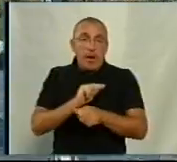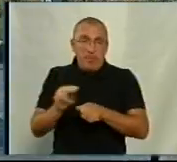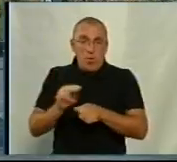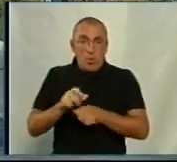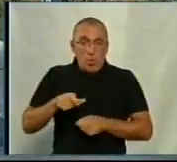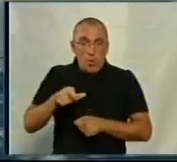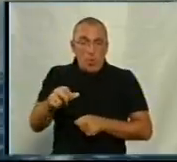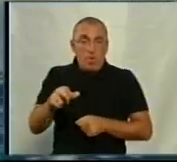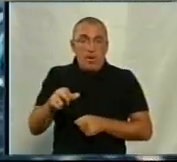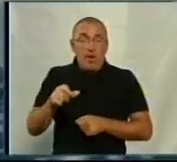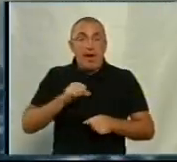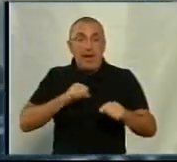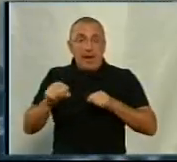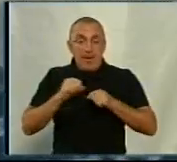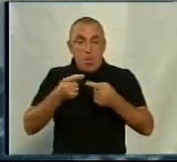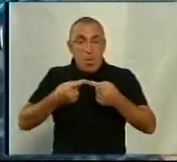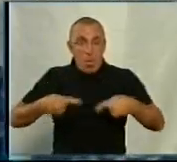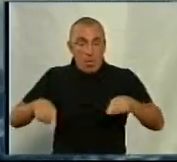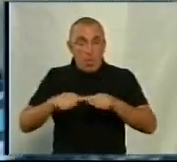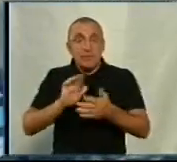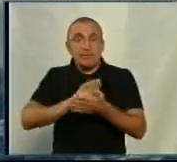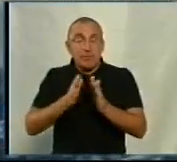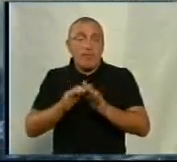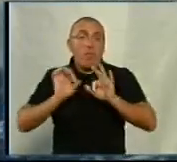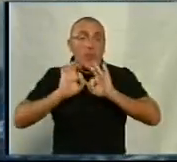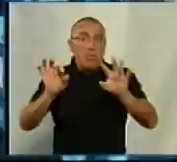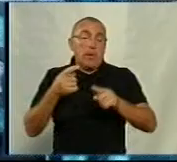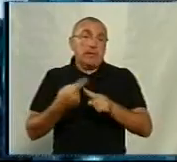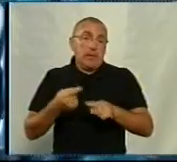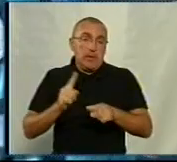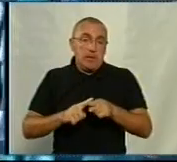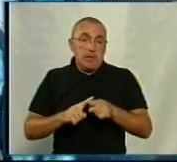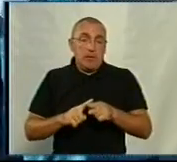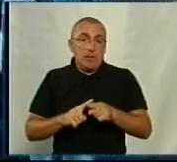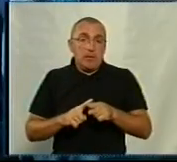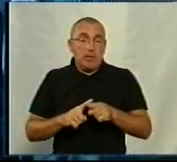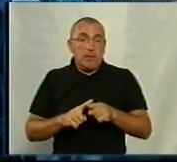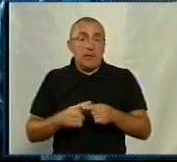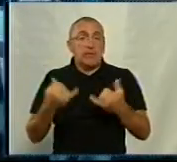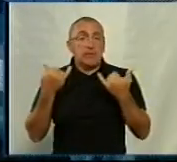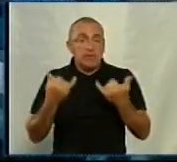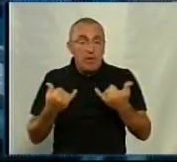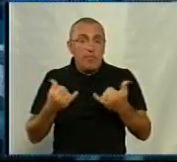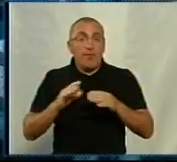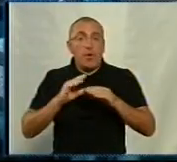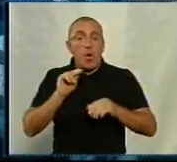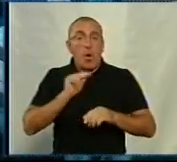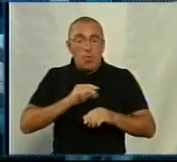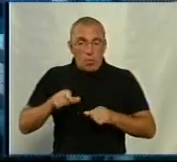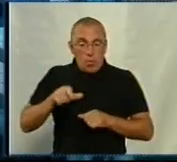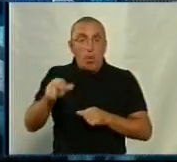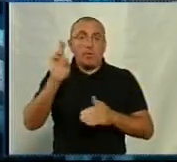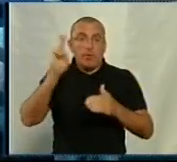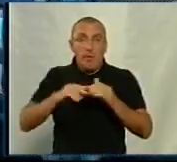Ярослав Онищенко. Керівник підрядної організації ситуацію прокоментував так. Зараз вже дорогу закінчуємо і